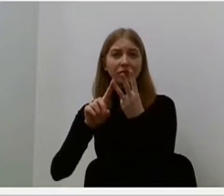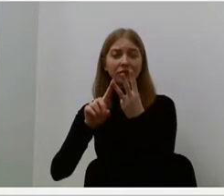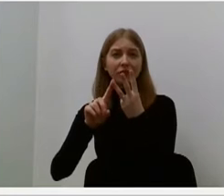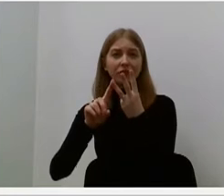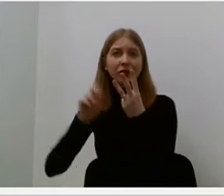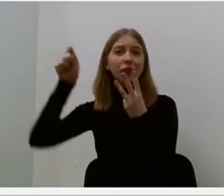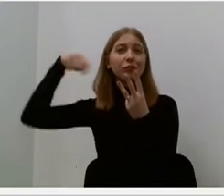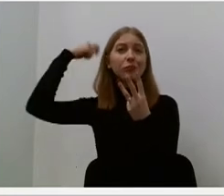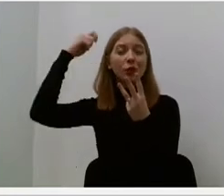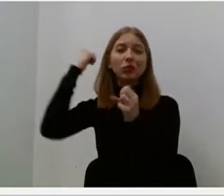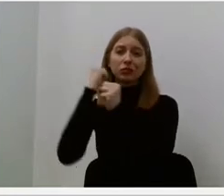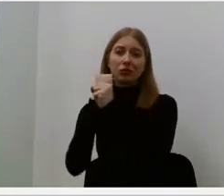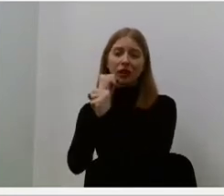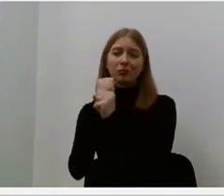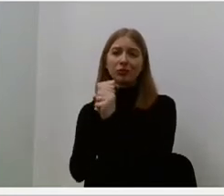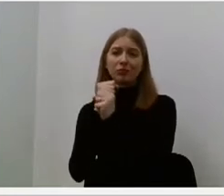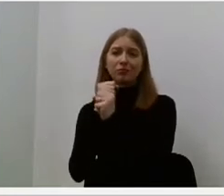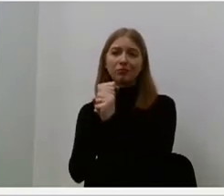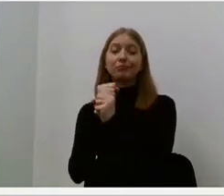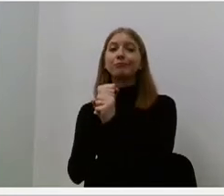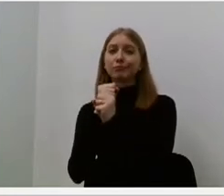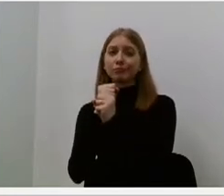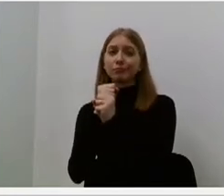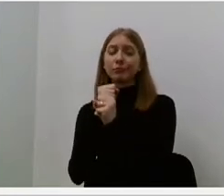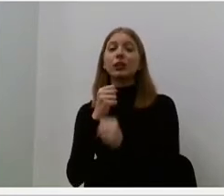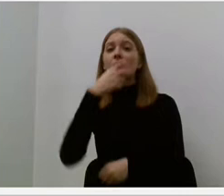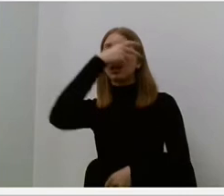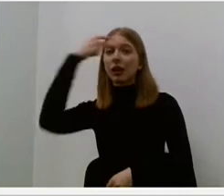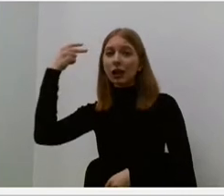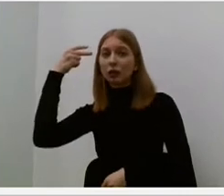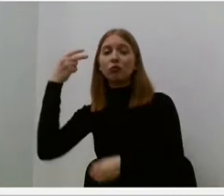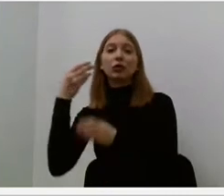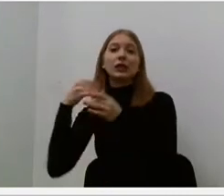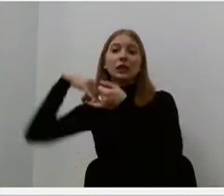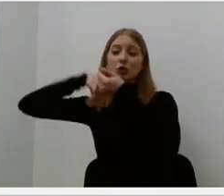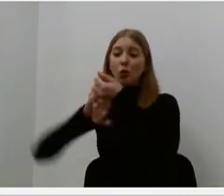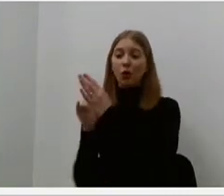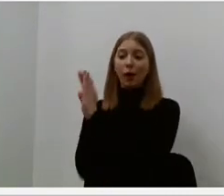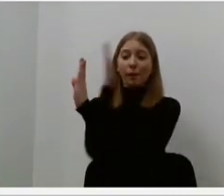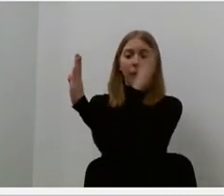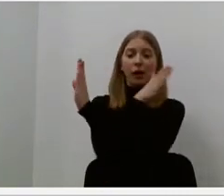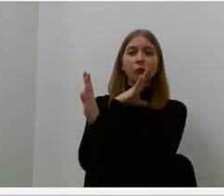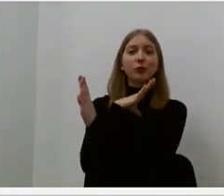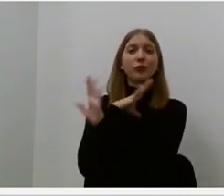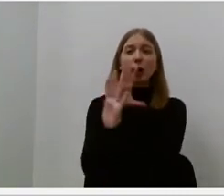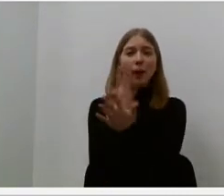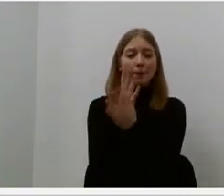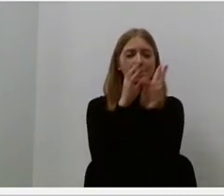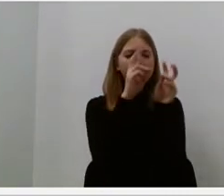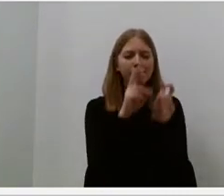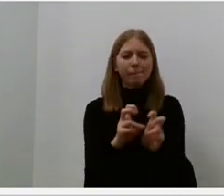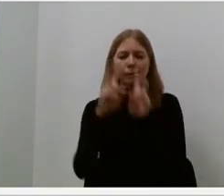darbas. Lietuvos priešistoria su savo turtais. Taigi mama yra tas tretysis